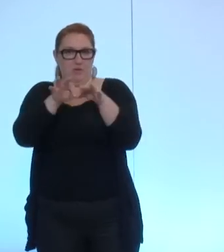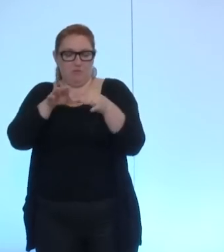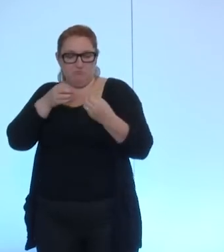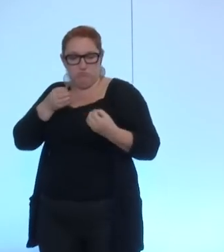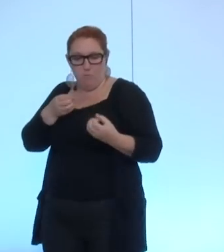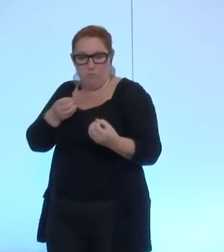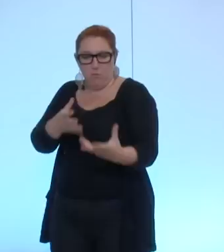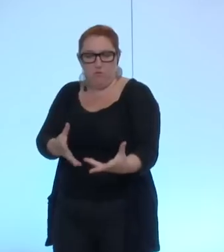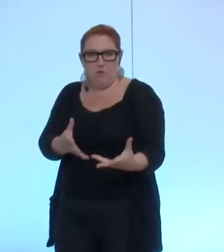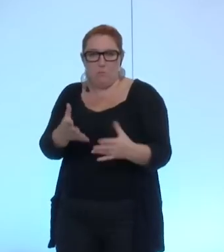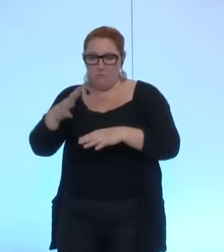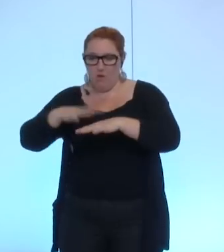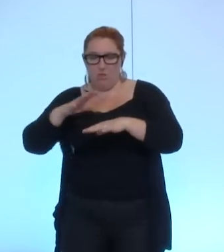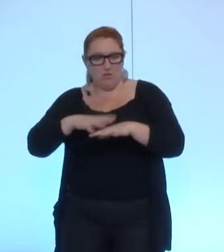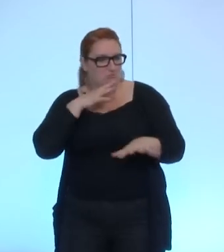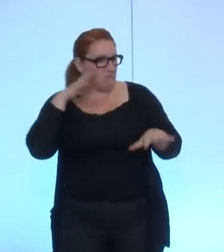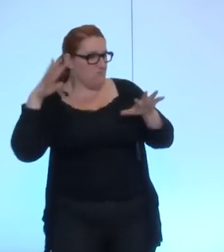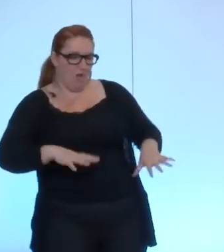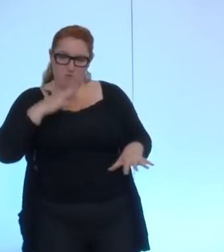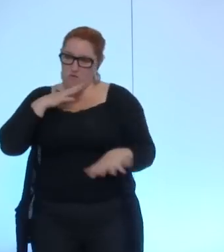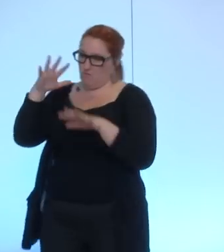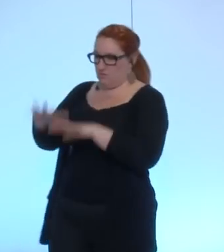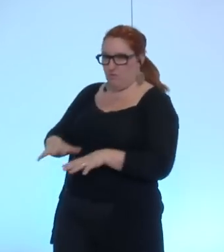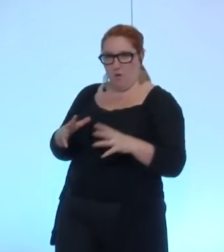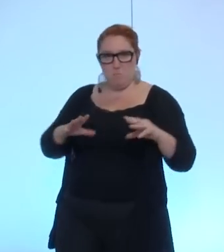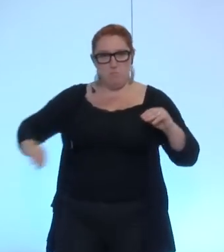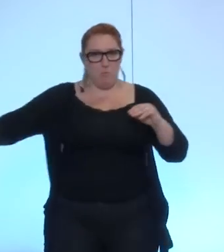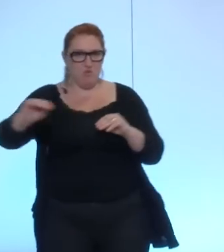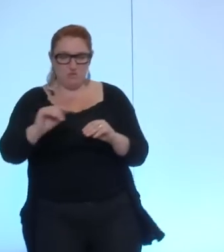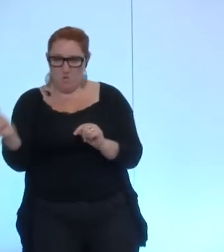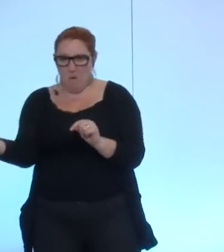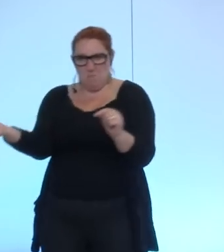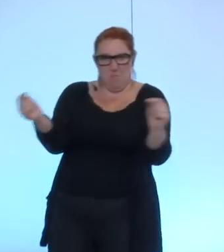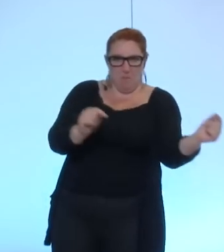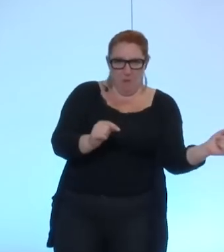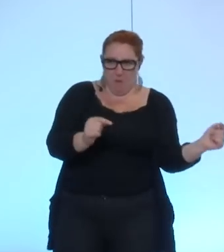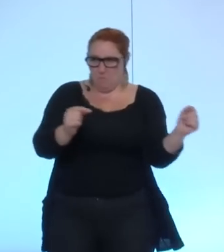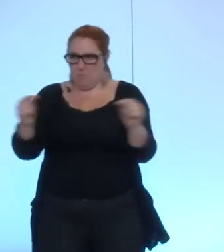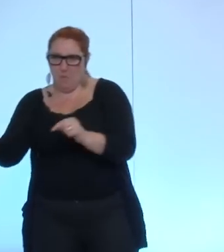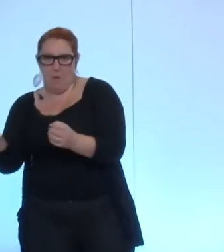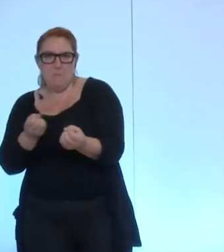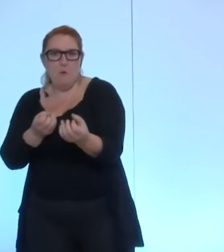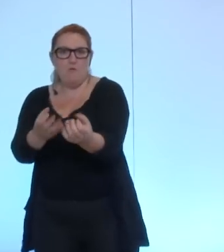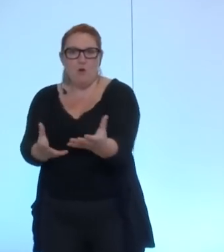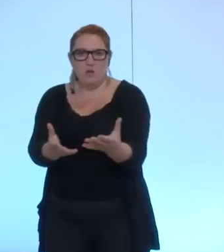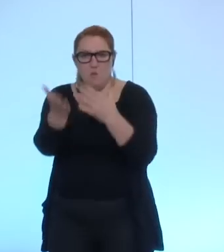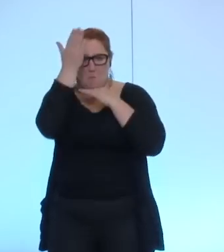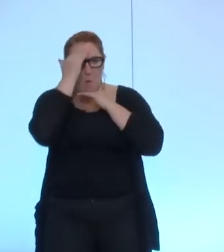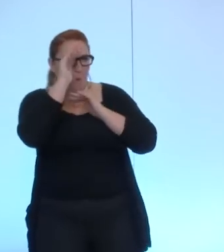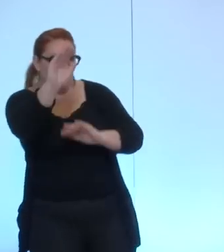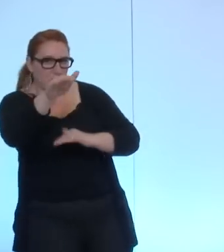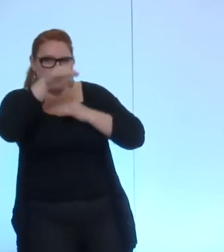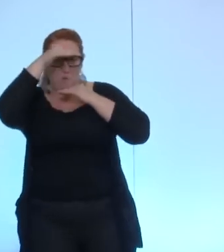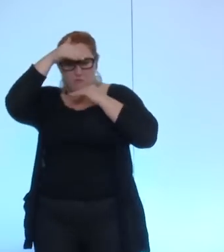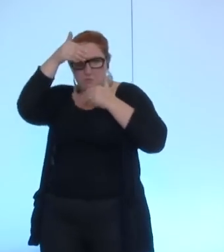poison de l'intolérance poussant les populations à lutter les unes contre les autres détruisant la confiance favorisant la montée de l